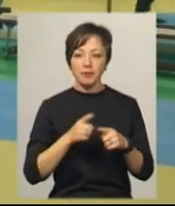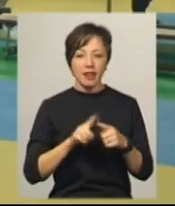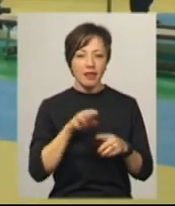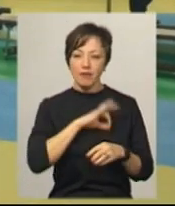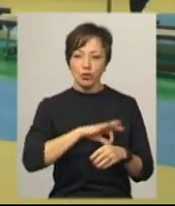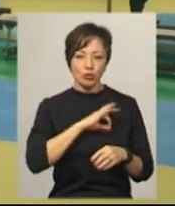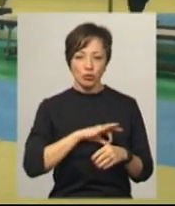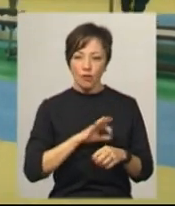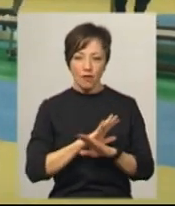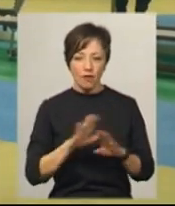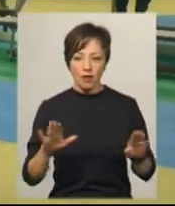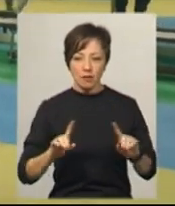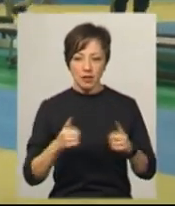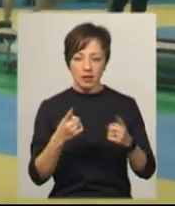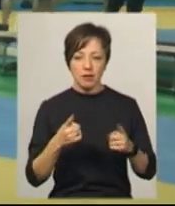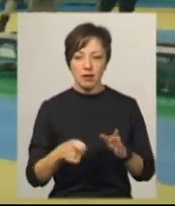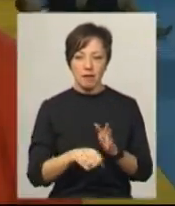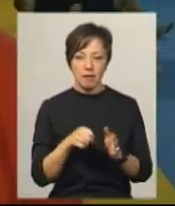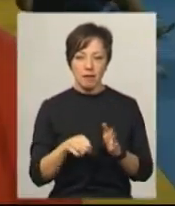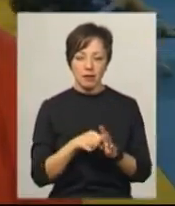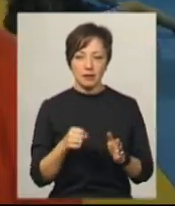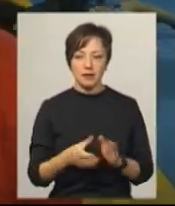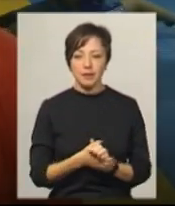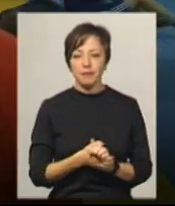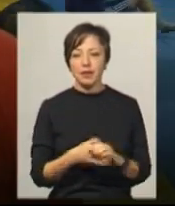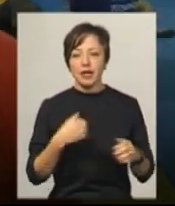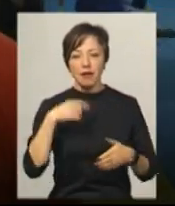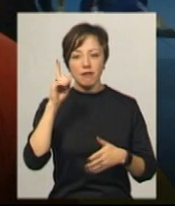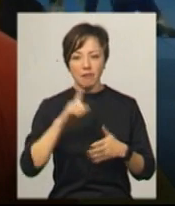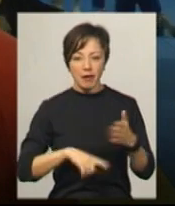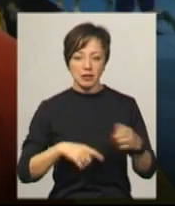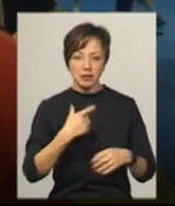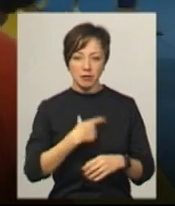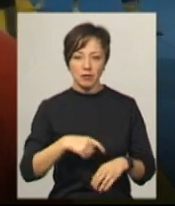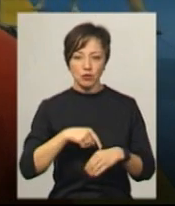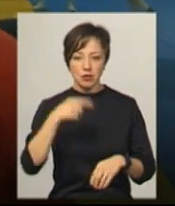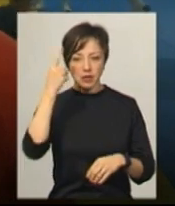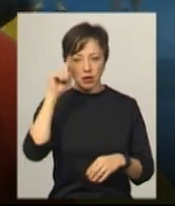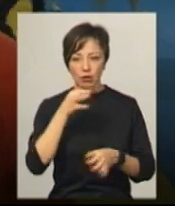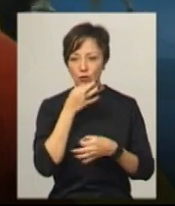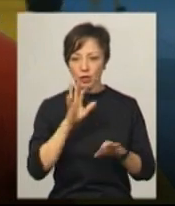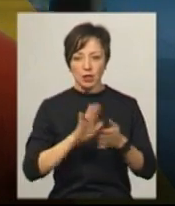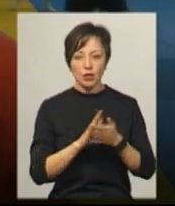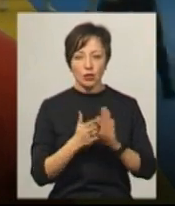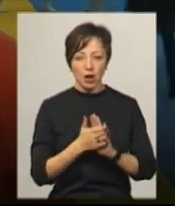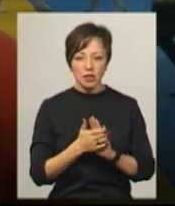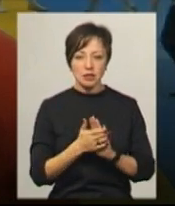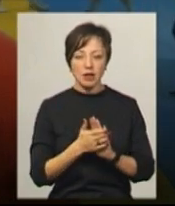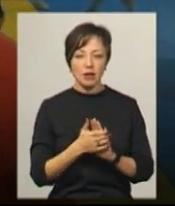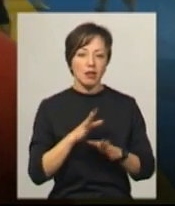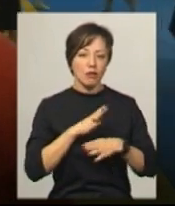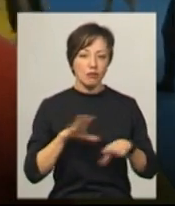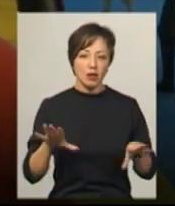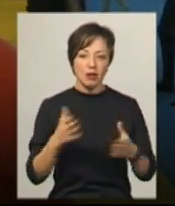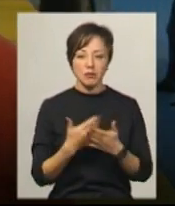використовувала при затриманні правопорушників, розповідає жінка. Я себе більш впевнена, що відчуваю і знаю, що в будь-якій ситуації, якби там не була